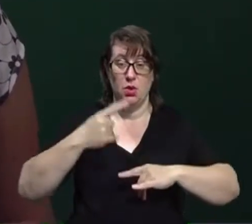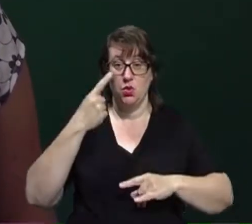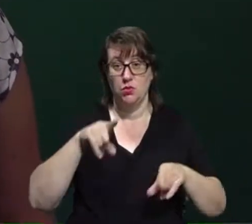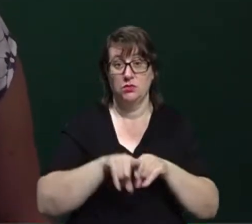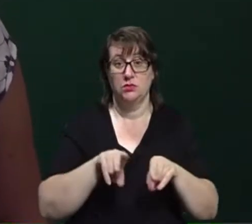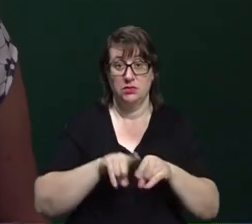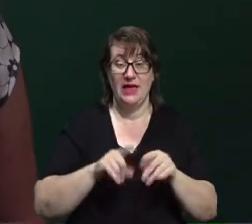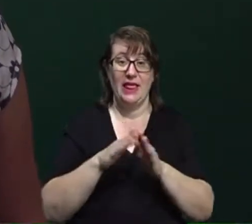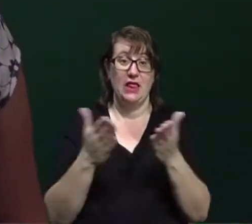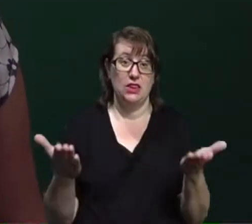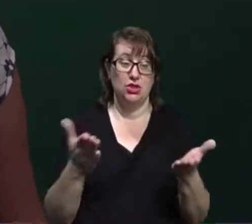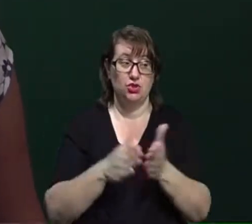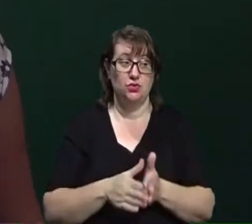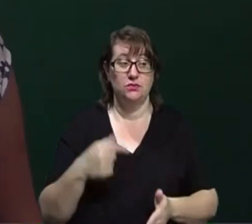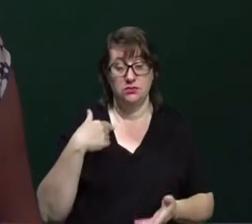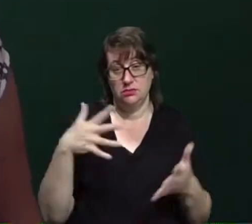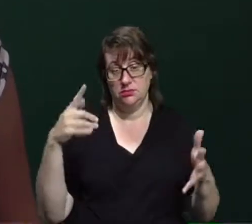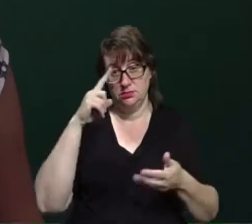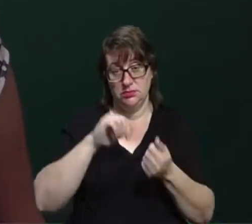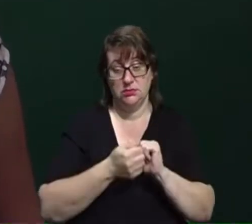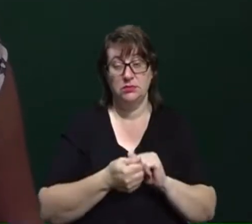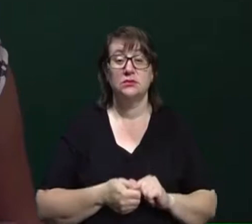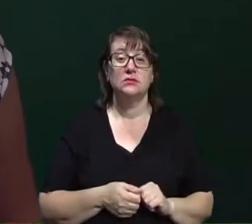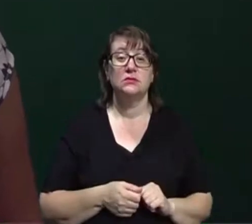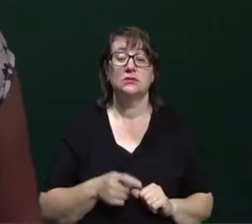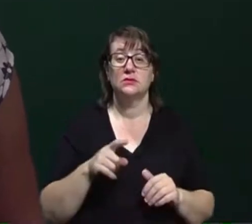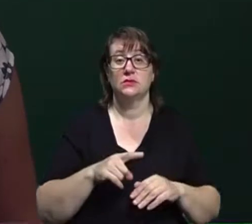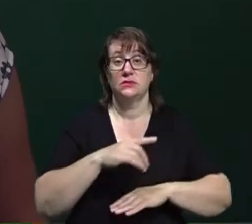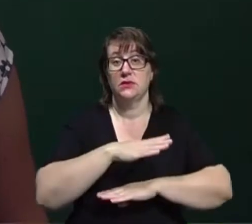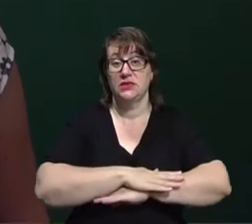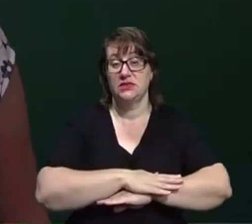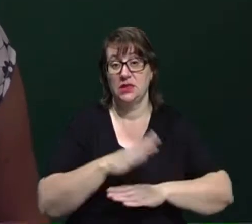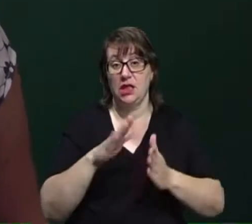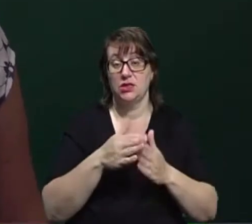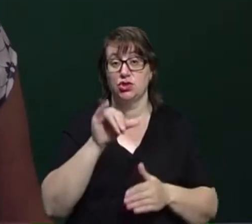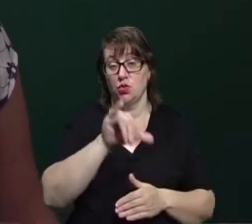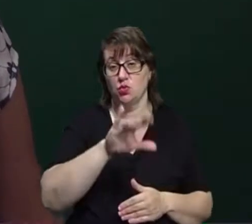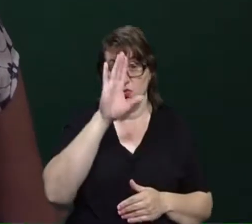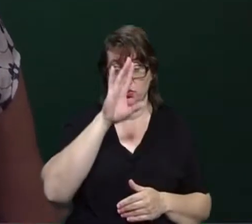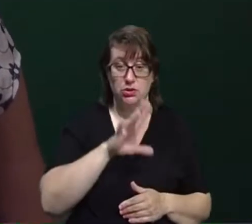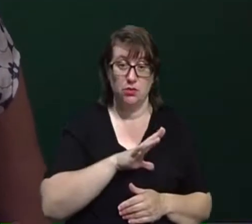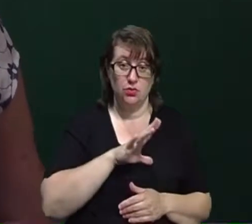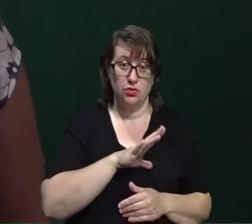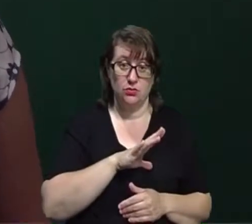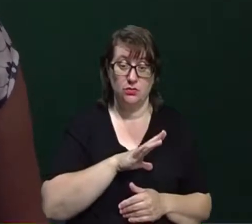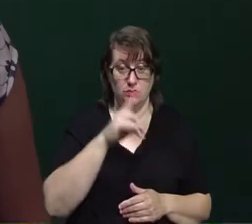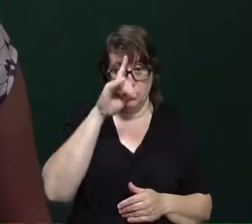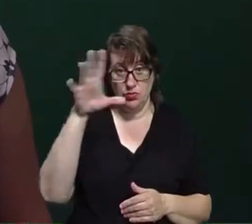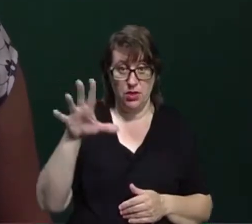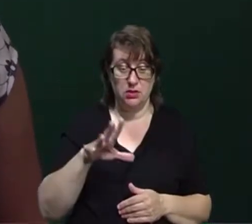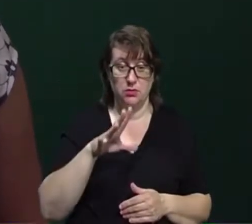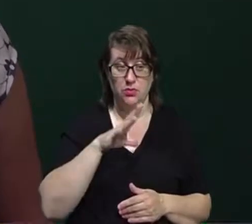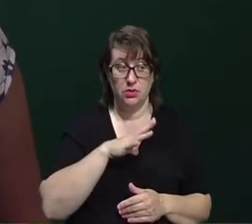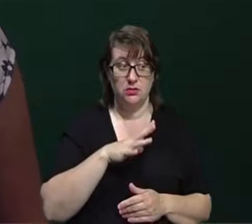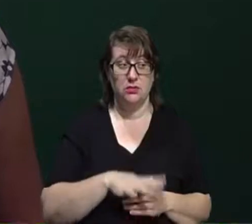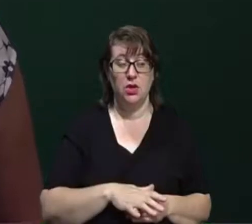книжку. «Найбільше мені запам'яталося, що настільною книгою цього хлопчика, саме тоді була така популярна передача «Джумілої